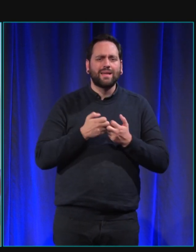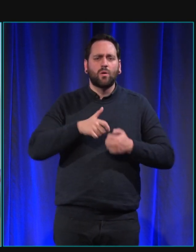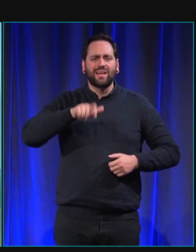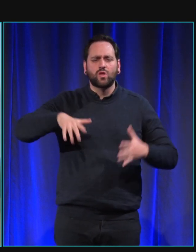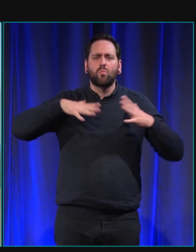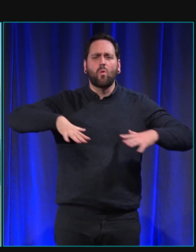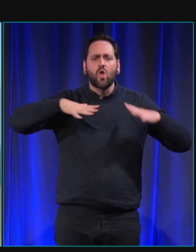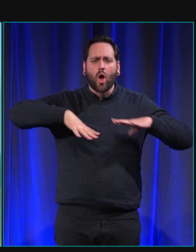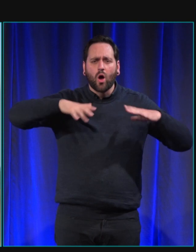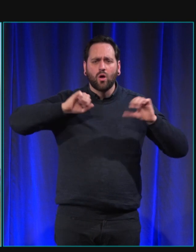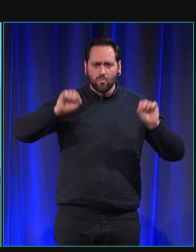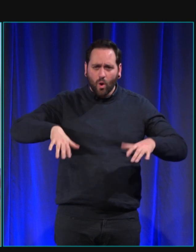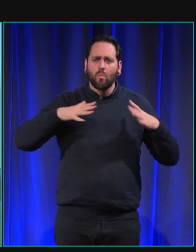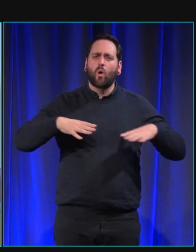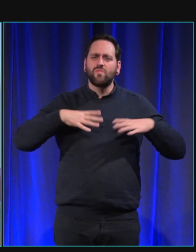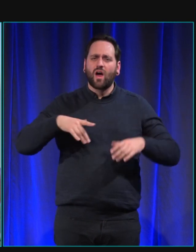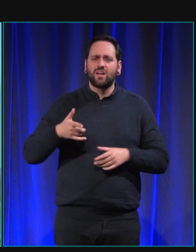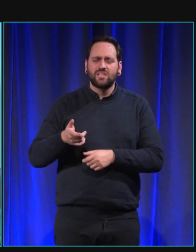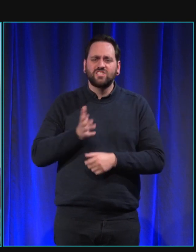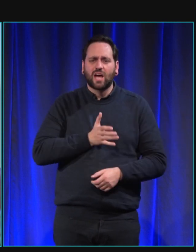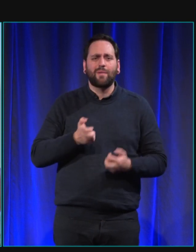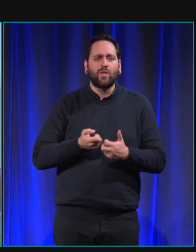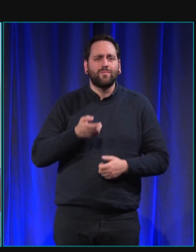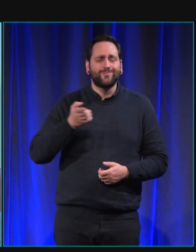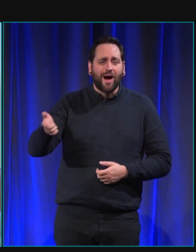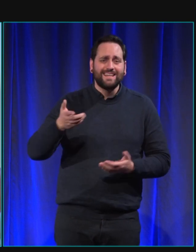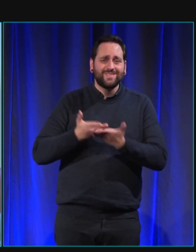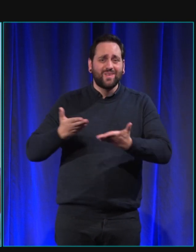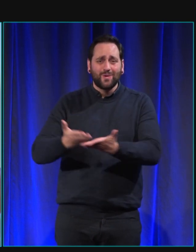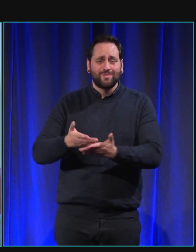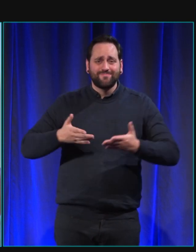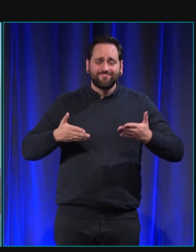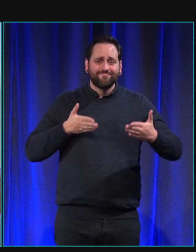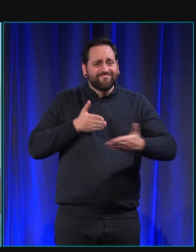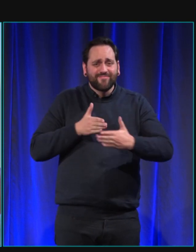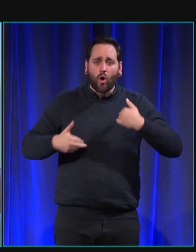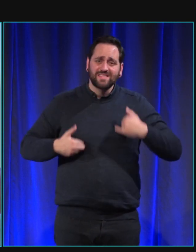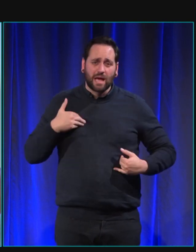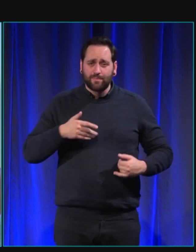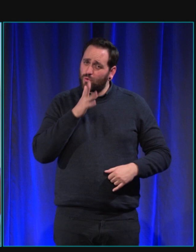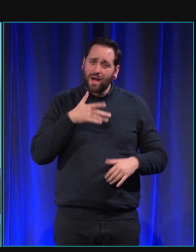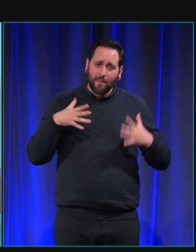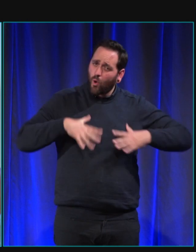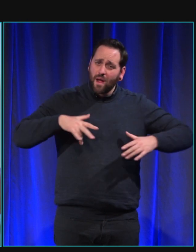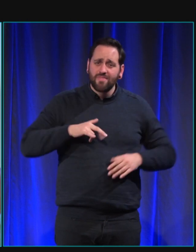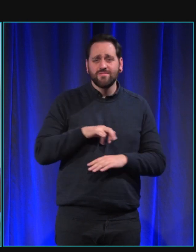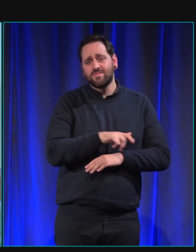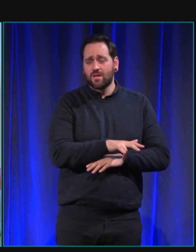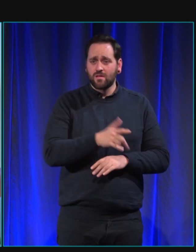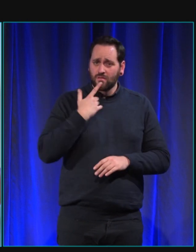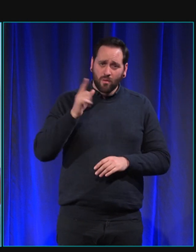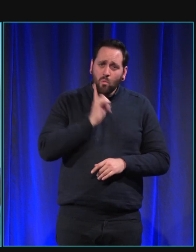possibilité de travailler si vous ne pouvez pas les promener faire appel à ces promeneurs professionnels que le chien